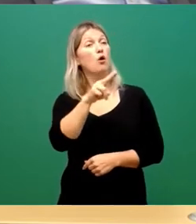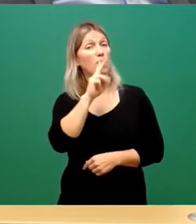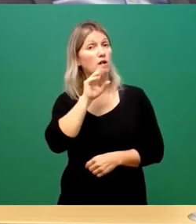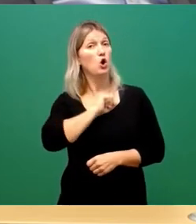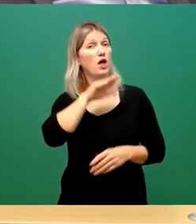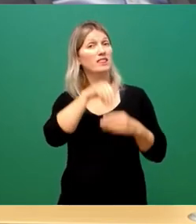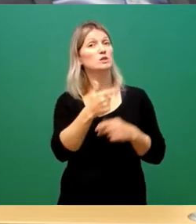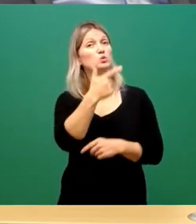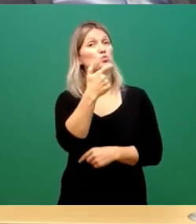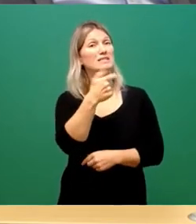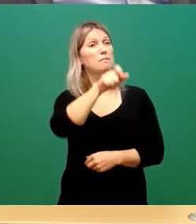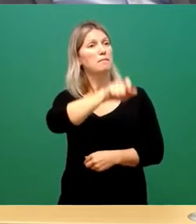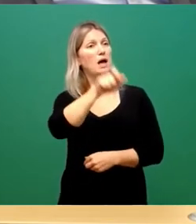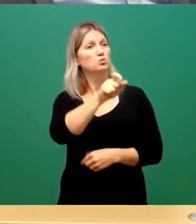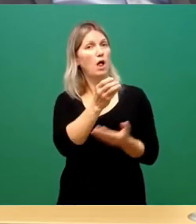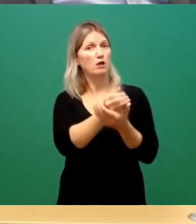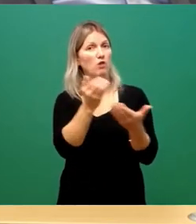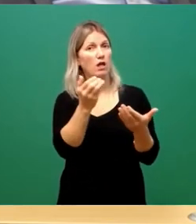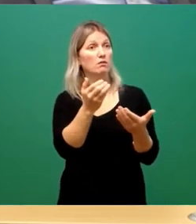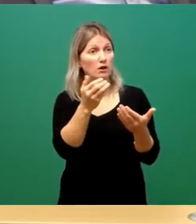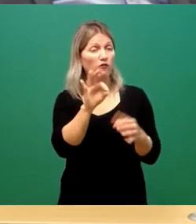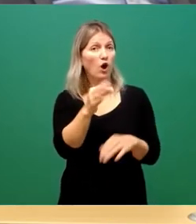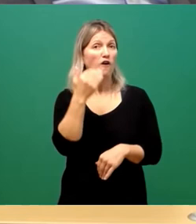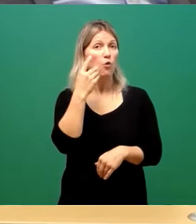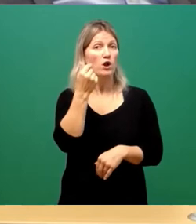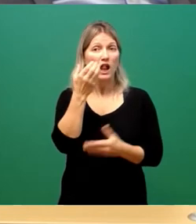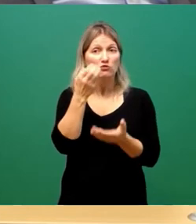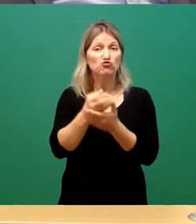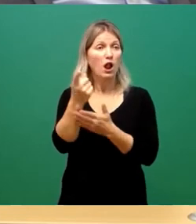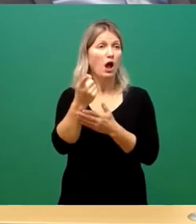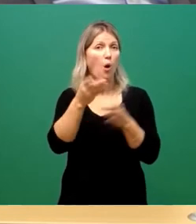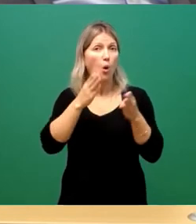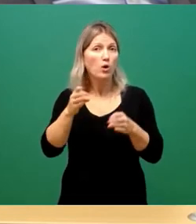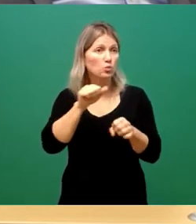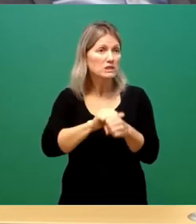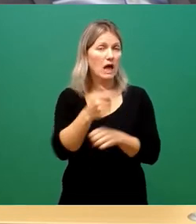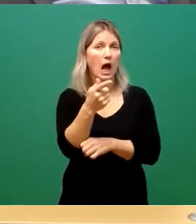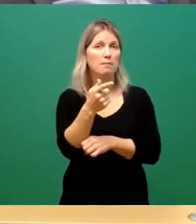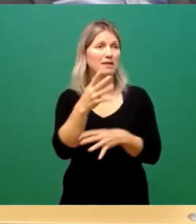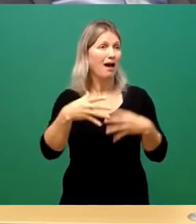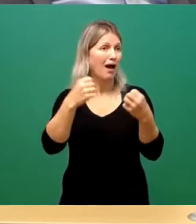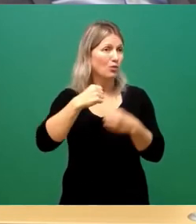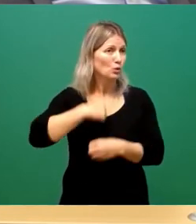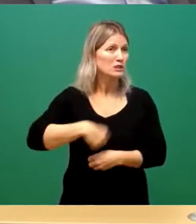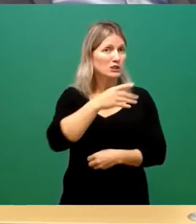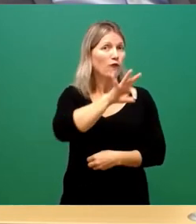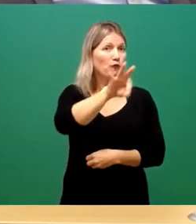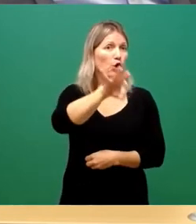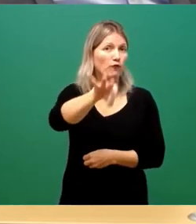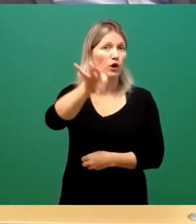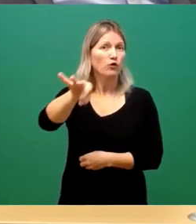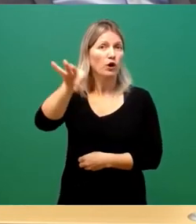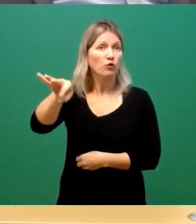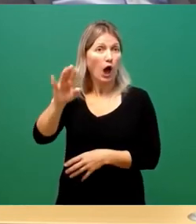die ich dringend in Wohngeld stelle, im Ordnungsamt, beim Rettungsdienst oder wo auch immer in dieser Verwaltung brauche,